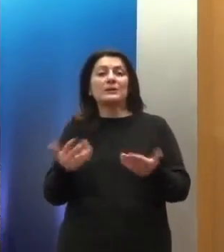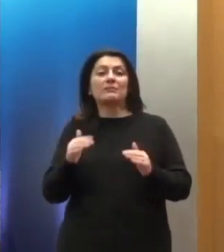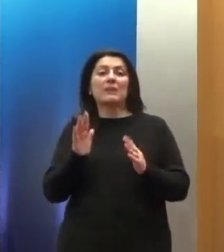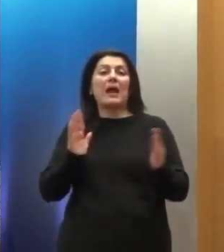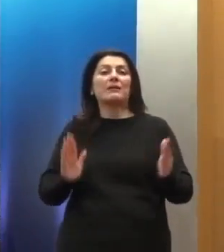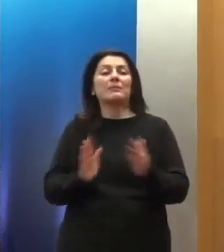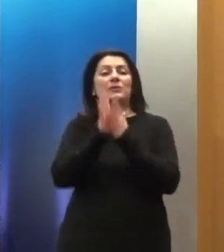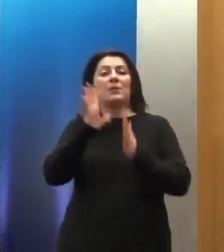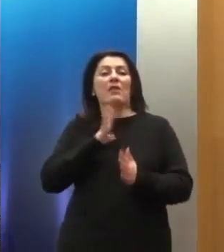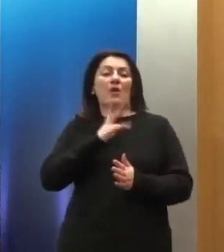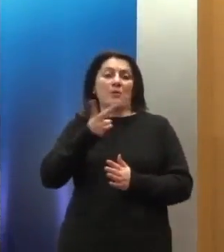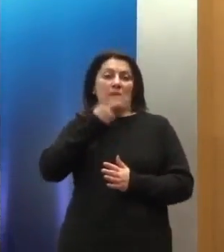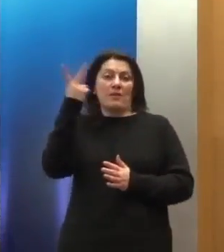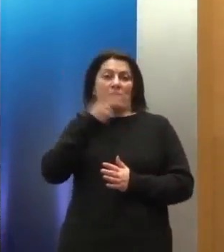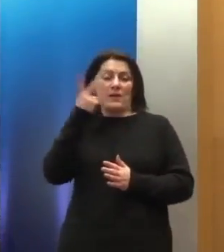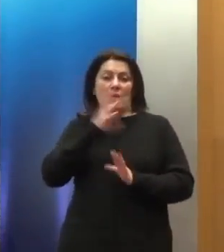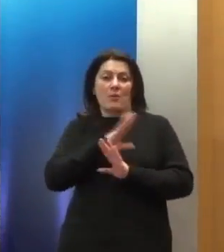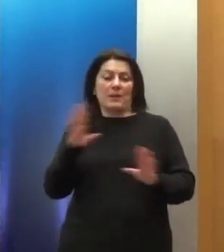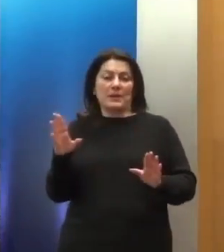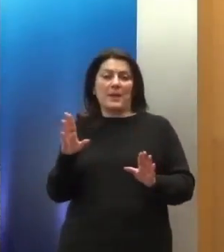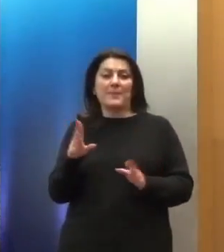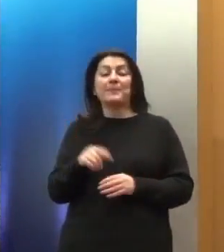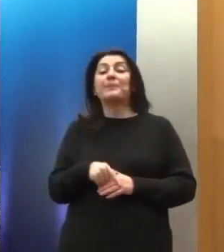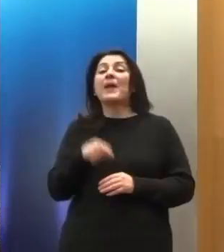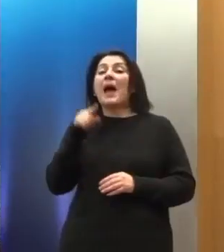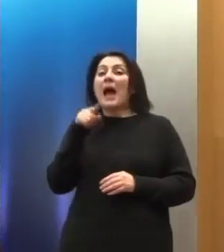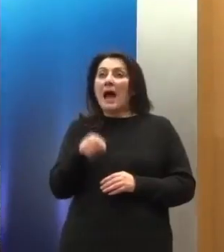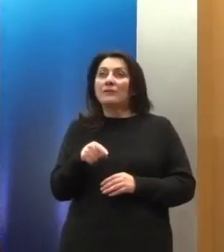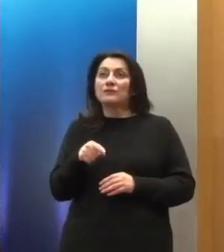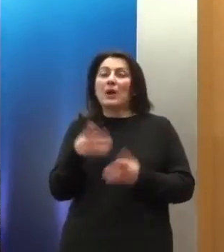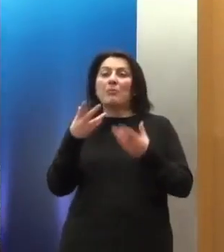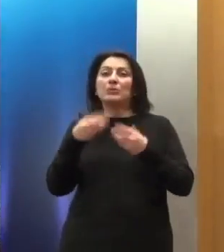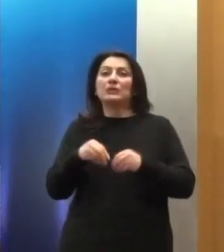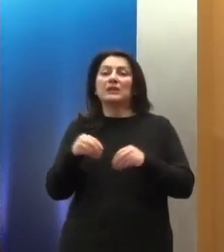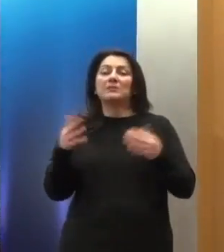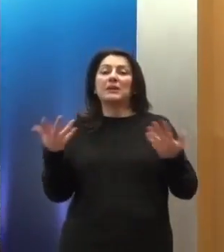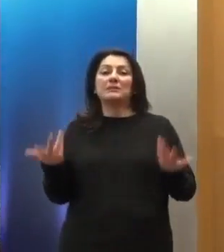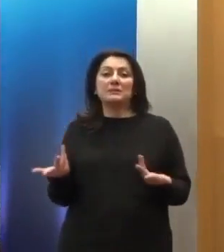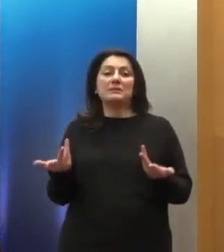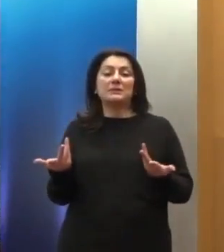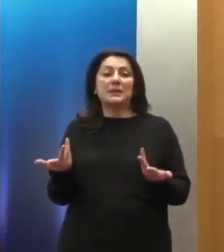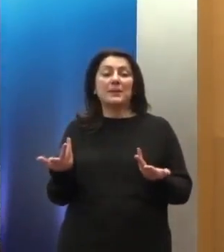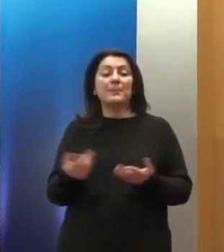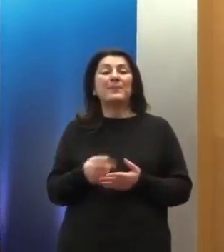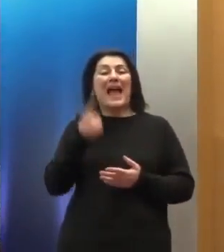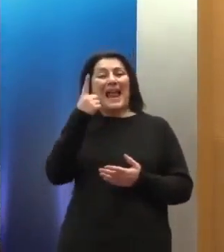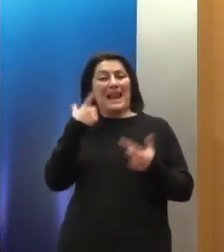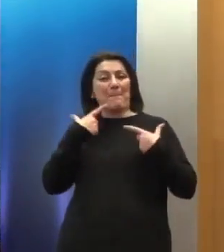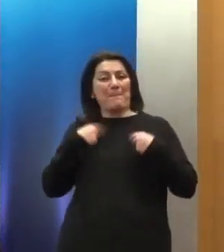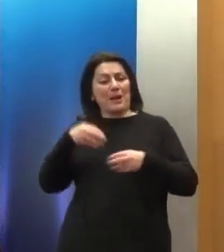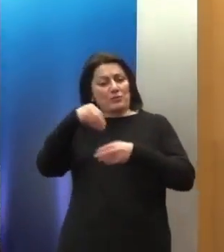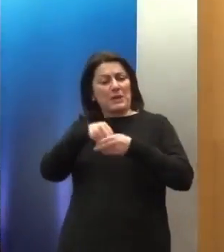λίγο φυσικό, αν θέλετε, ένα μέλος μιας επιτροπής